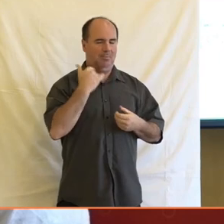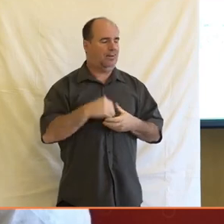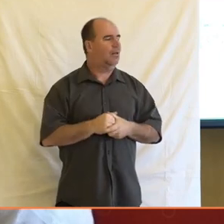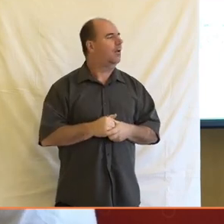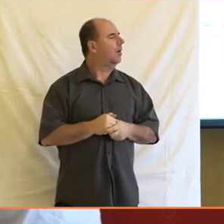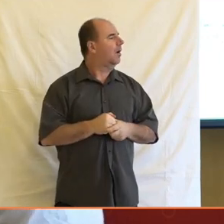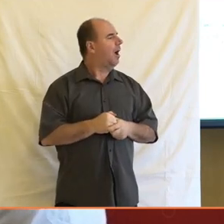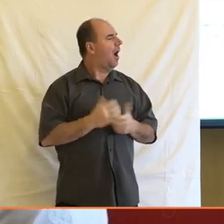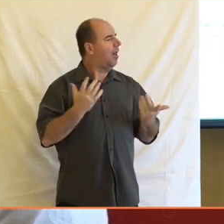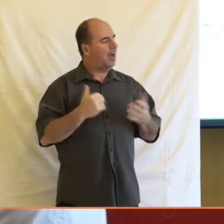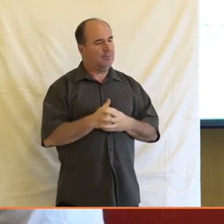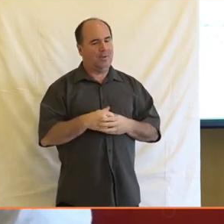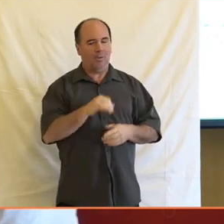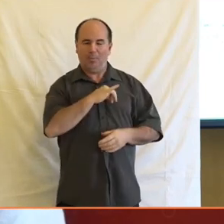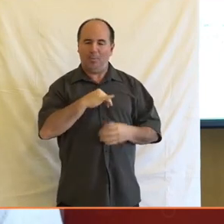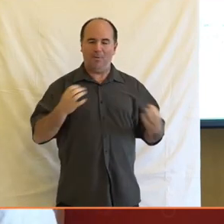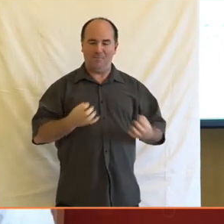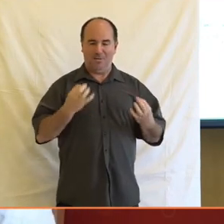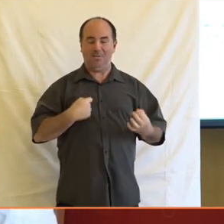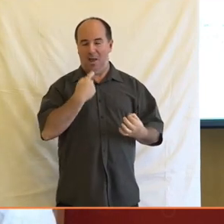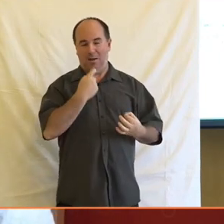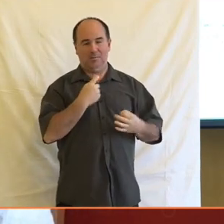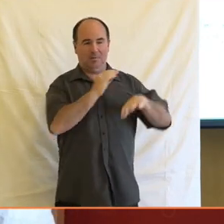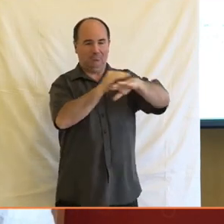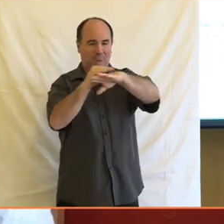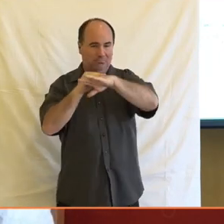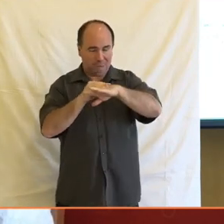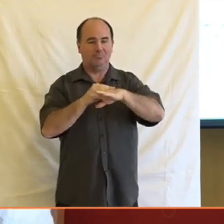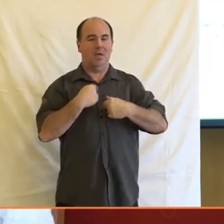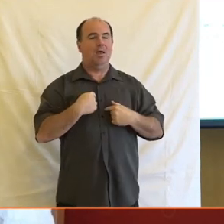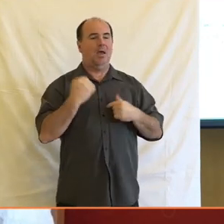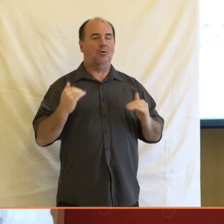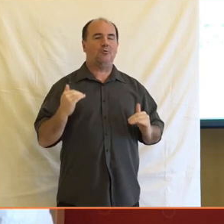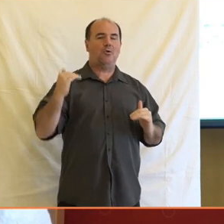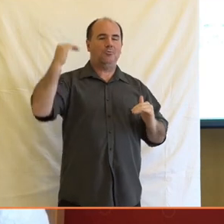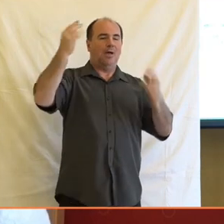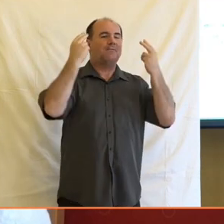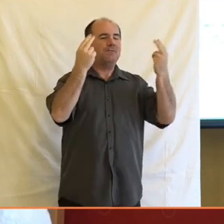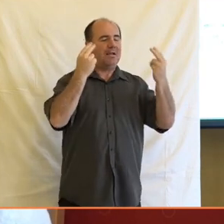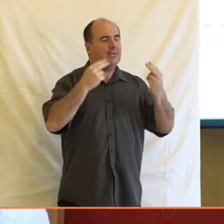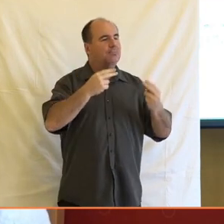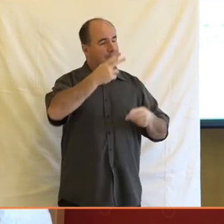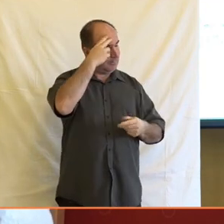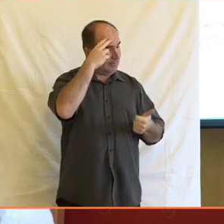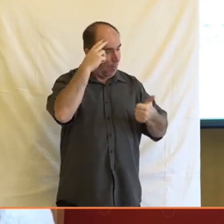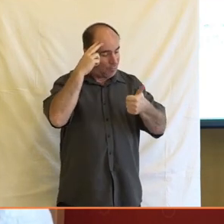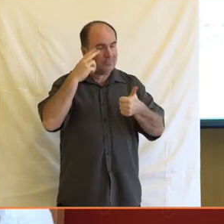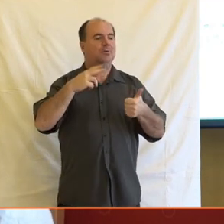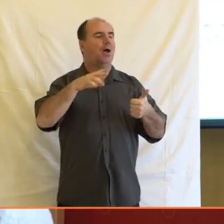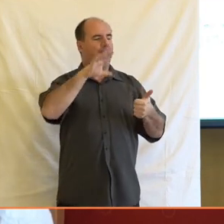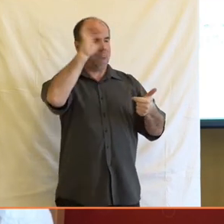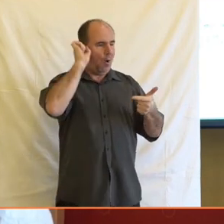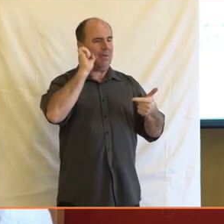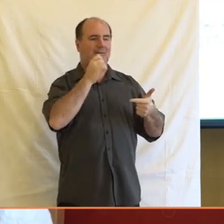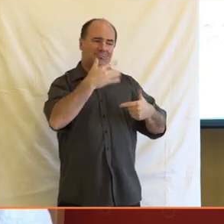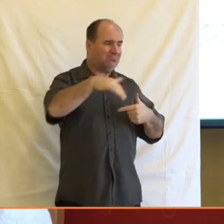Nicméně vlastně věc, o který bych tady chtěl mluvit, je roztoucí význam znalosti a pochopení technologií mezi novináři. Protože